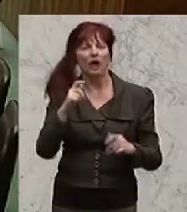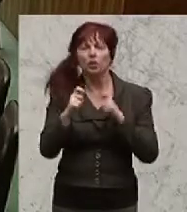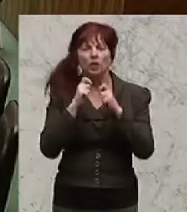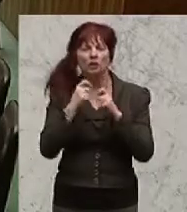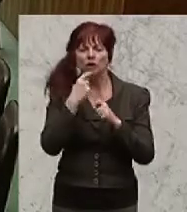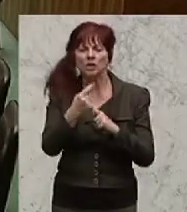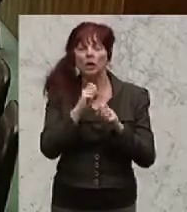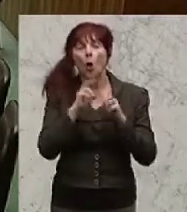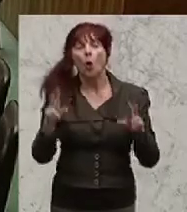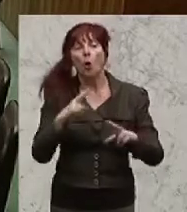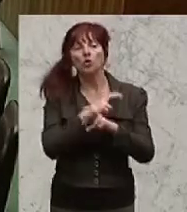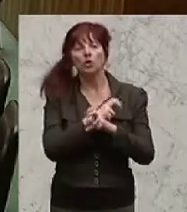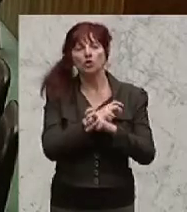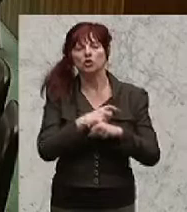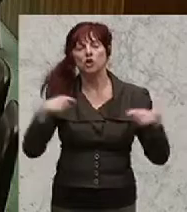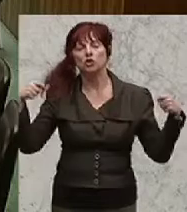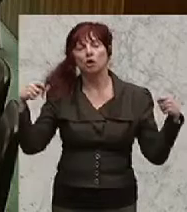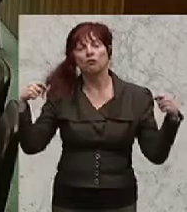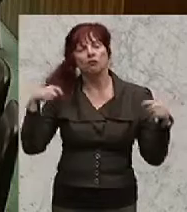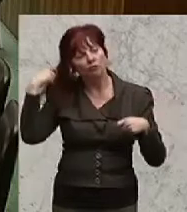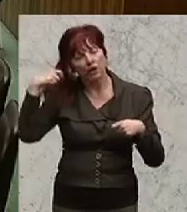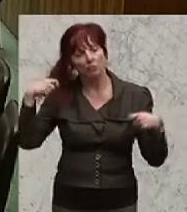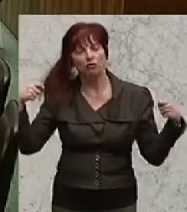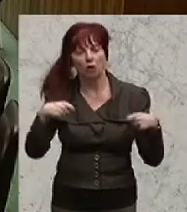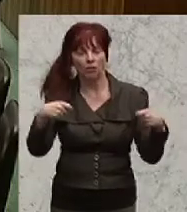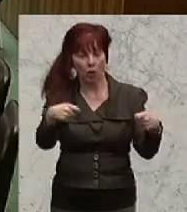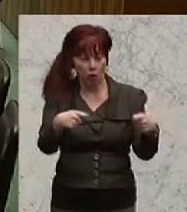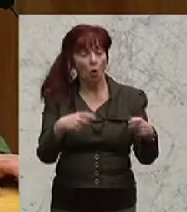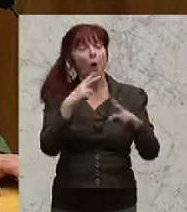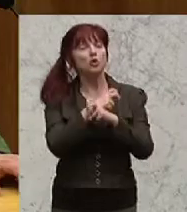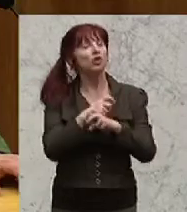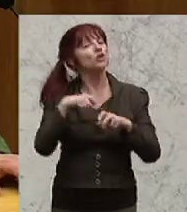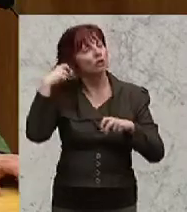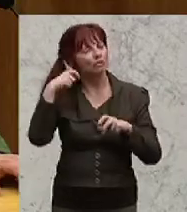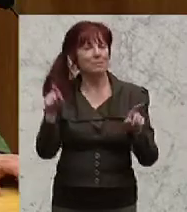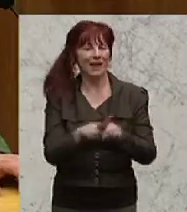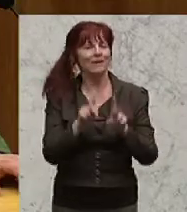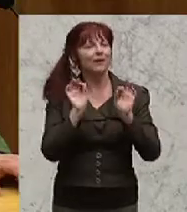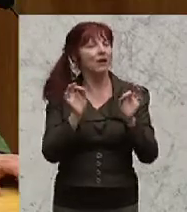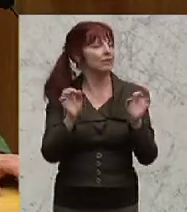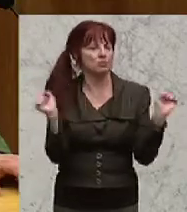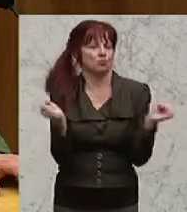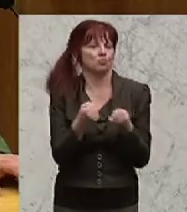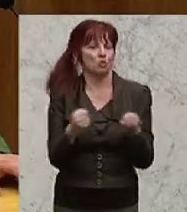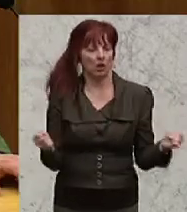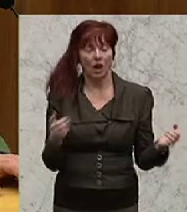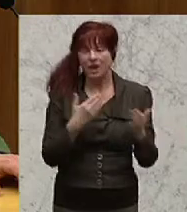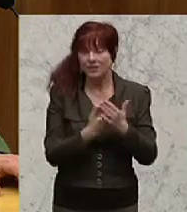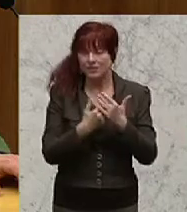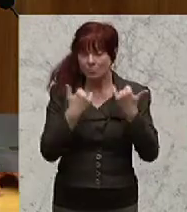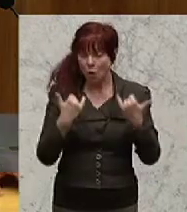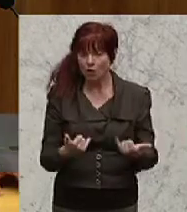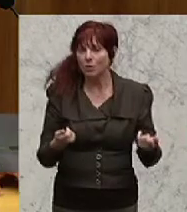Filmförderung würde es an sich den österreichischen Film in dieser Qualität nicht geben. Das heißt, wir beschließen heute die